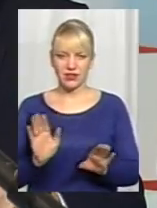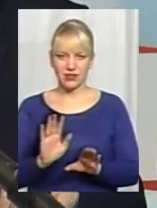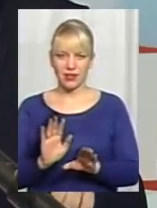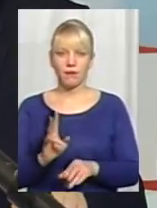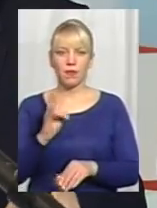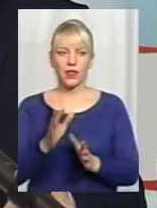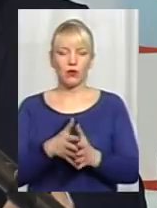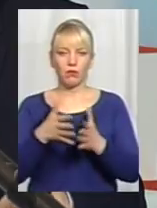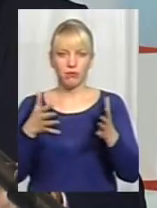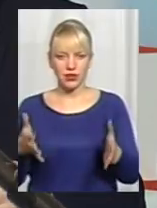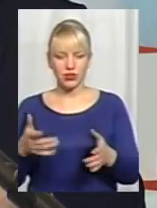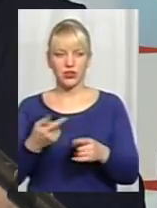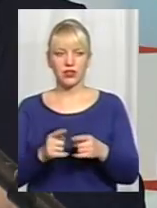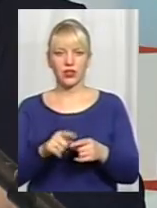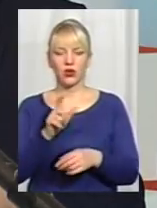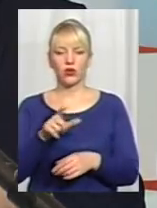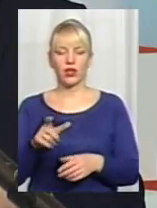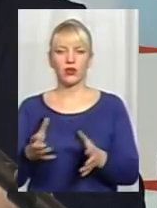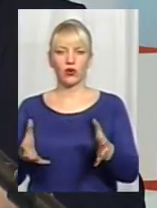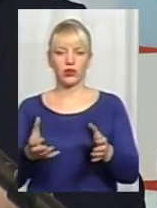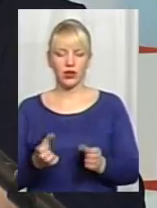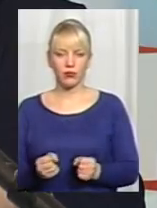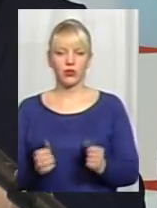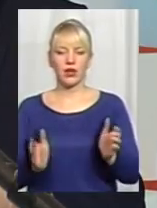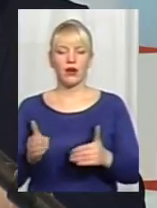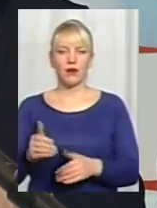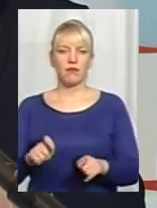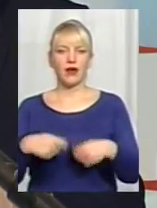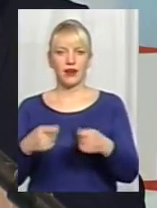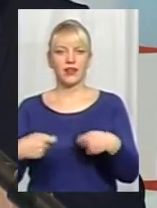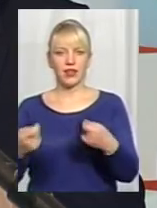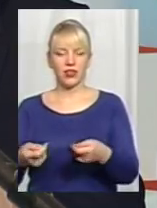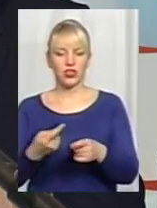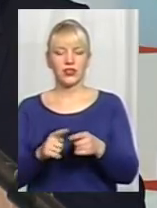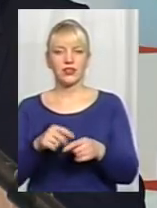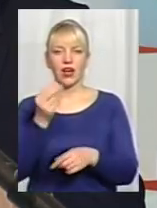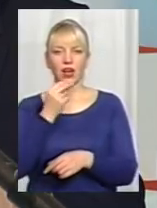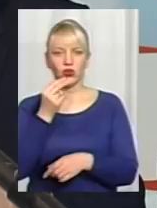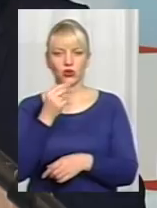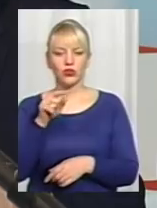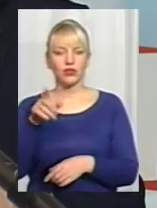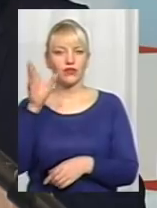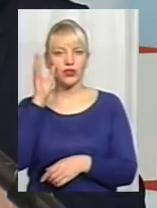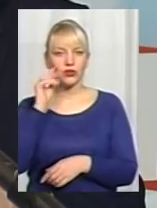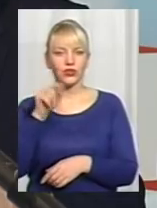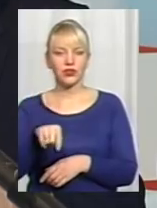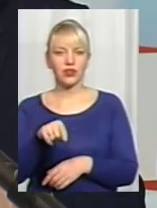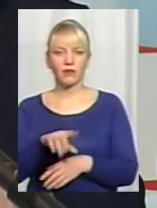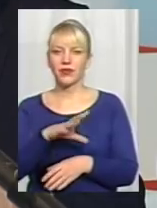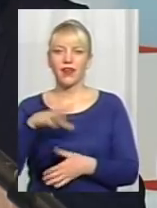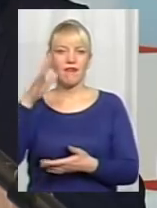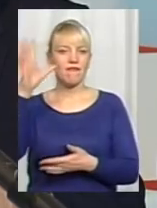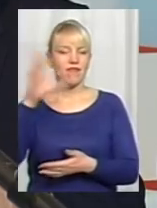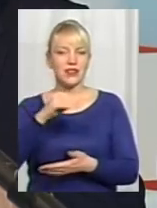ну, переважна більшість отримують посилки передачі і з них харчуються. Але враховуючи, що в посилках передачах надходять не весь